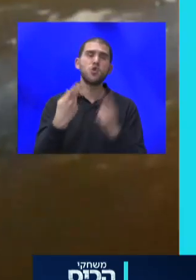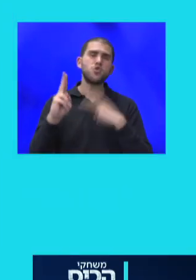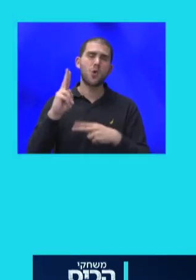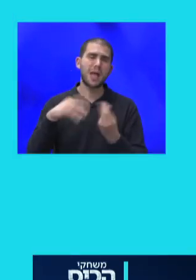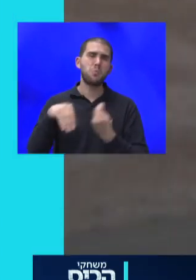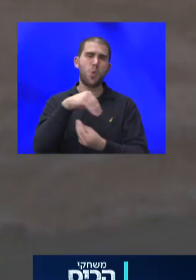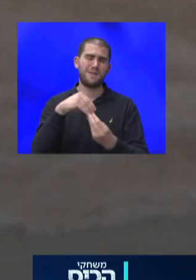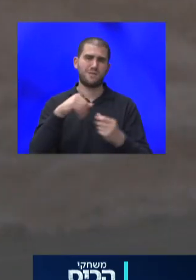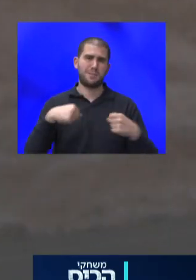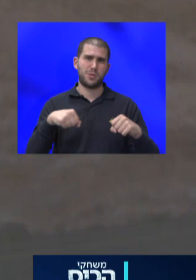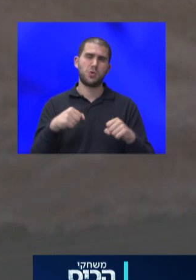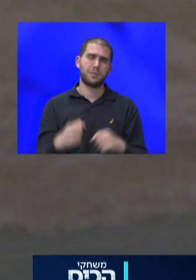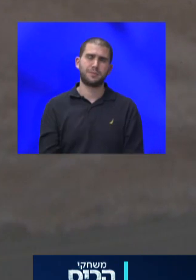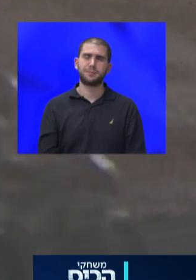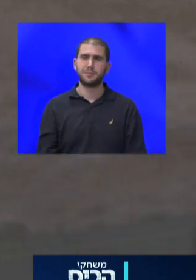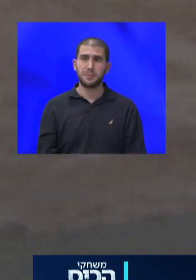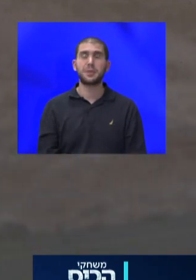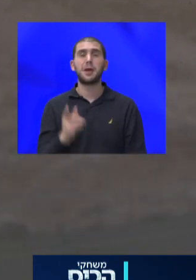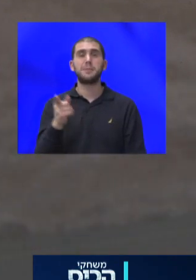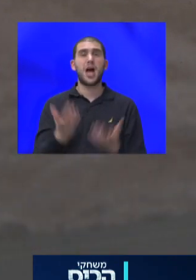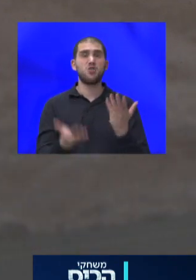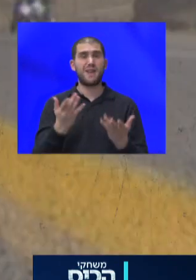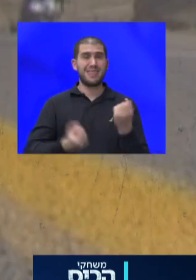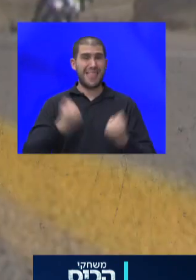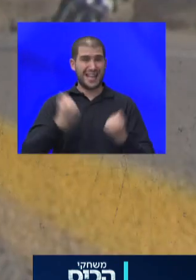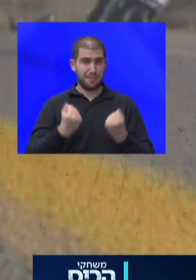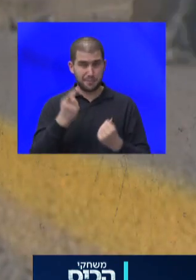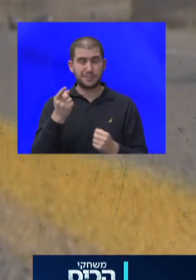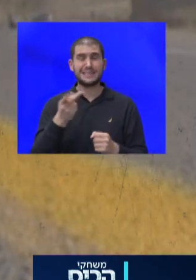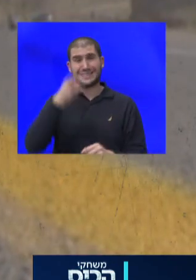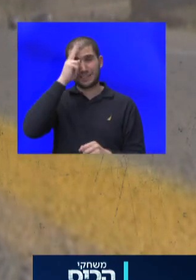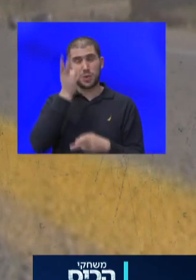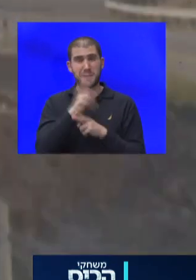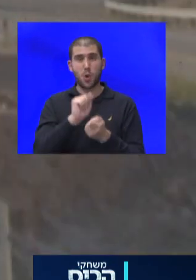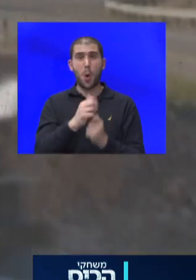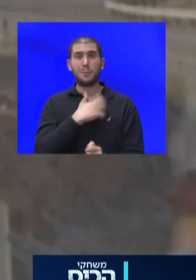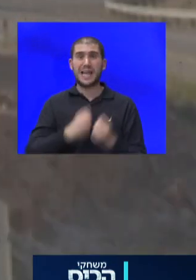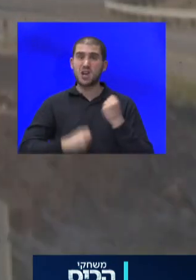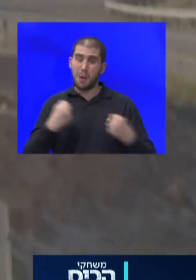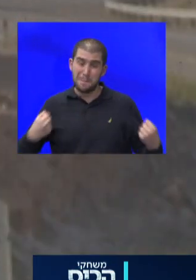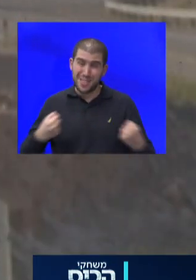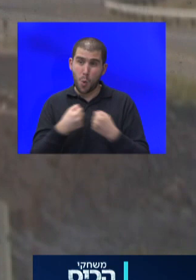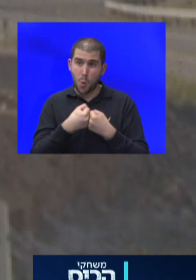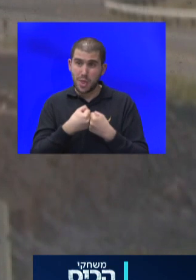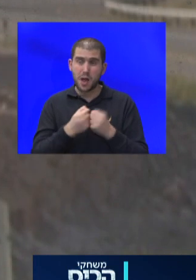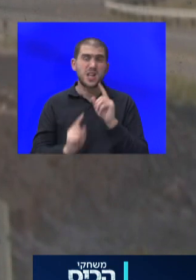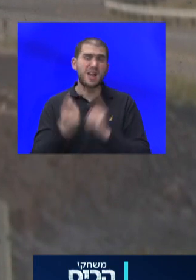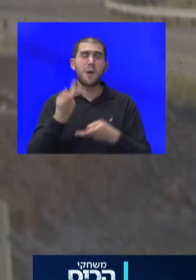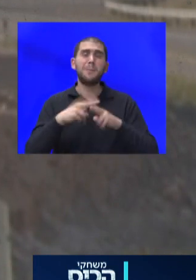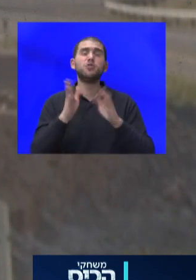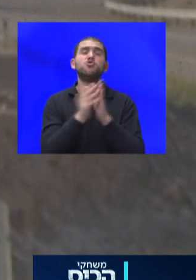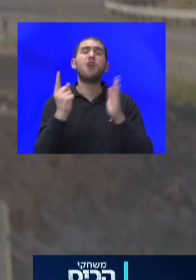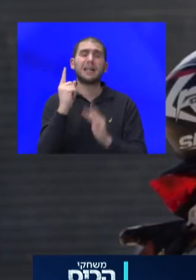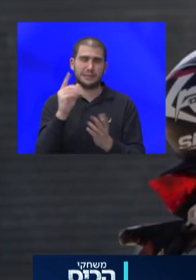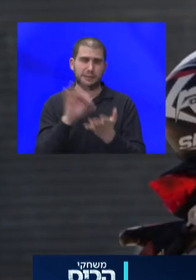על הכביש. בהשוואה לנהגי רכב, הסיכון למעוות או פציעה קשה בטיעונת דרכים, גבוה פי 16 בקרב רוכבי